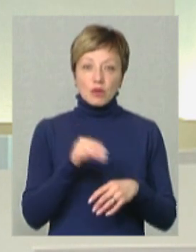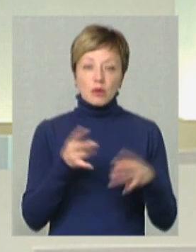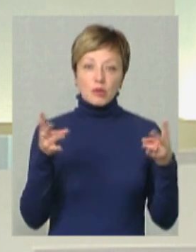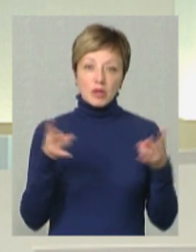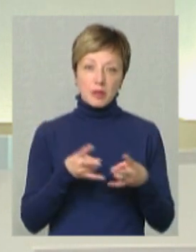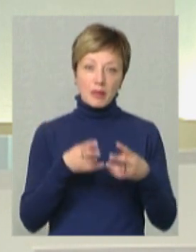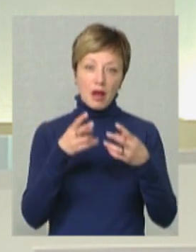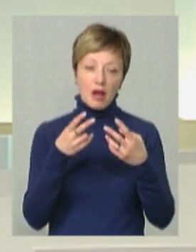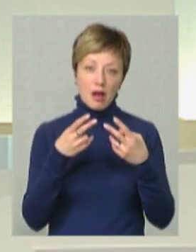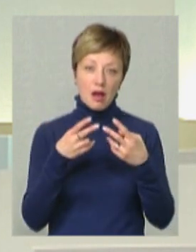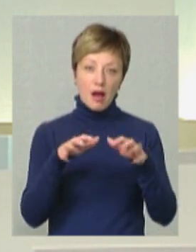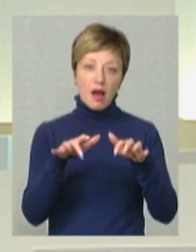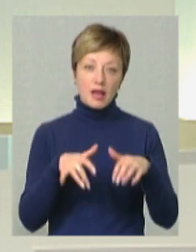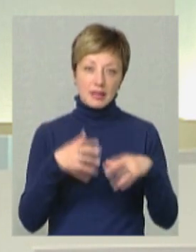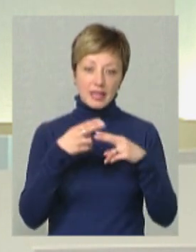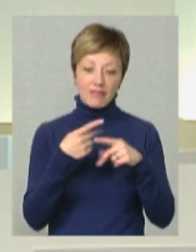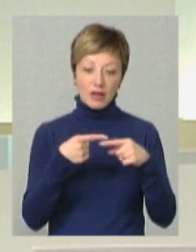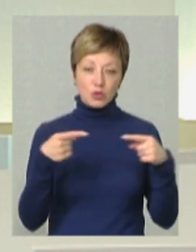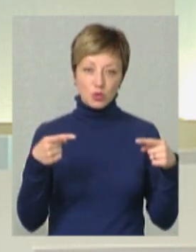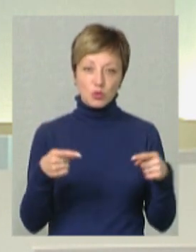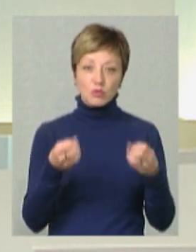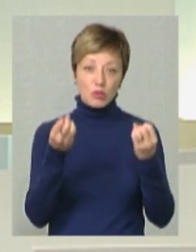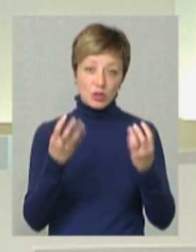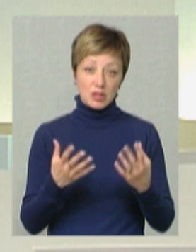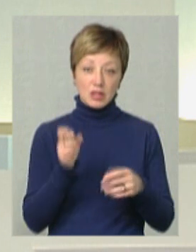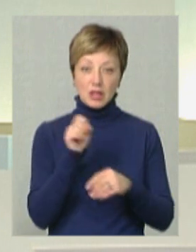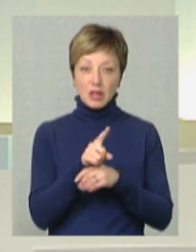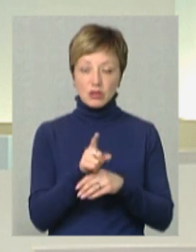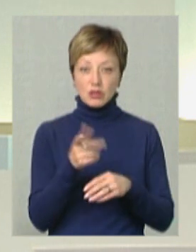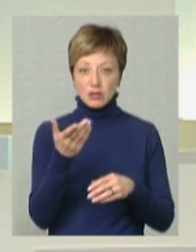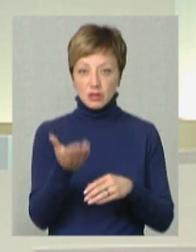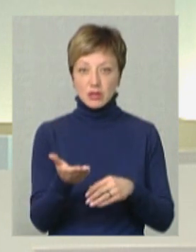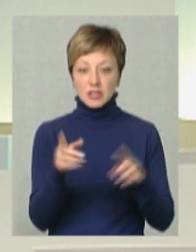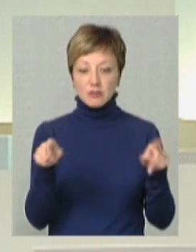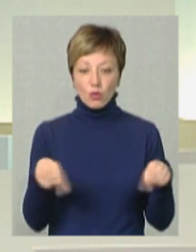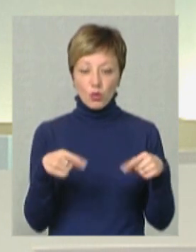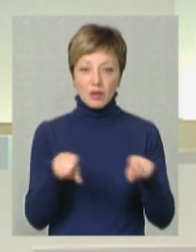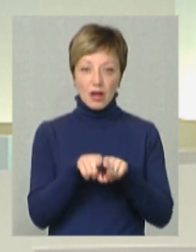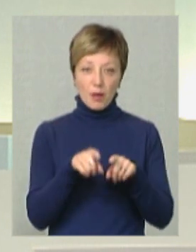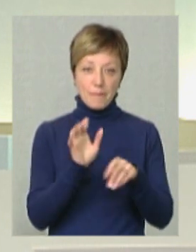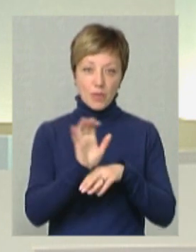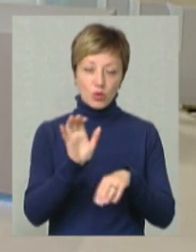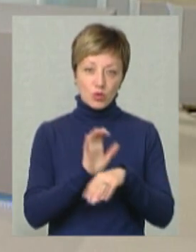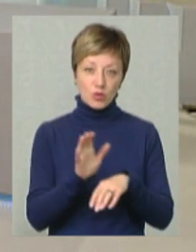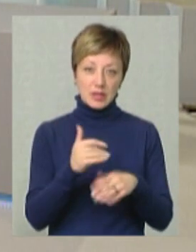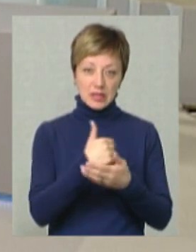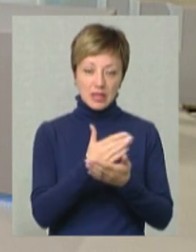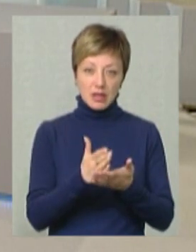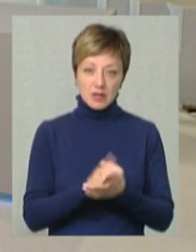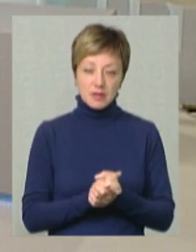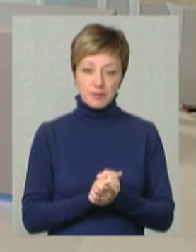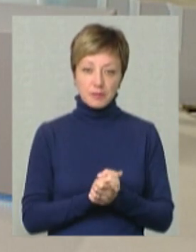ІТ-інфраструктура. І якщо спростити, то саме задача ІТ-шників – створювати такі продукти і сервіси.